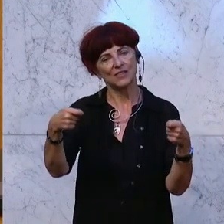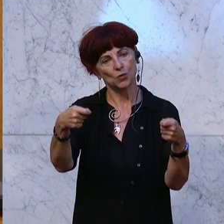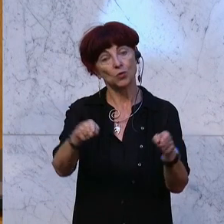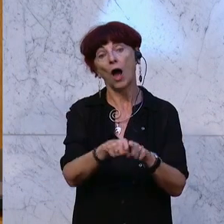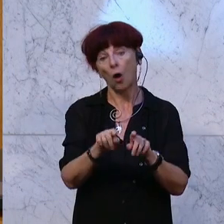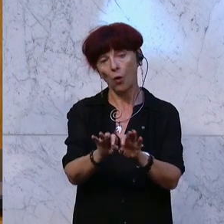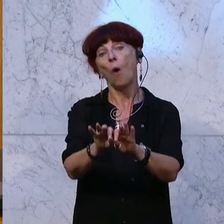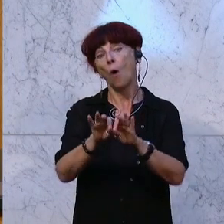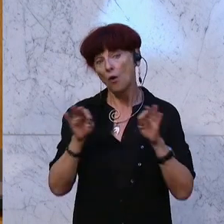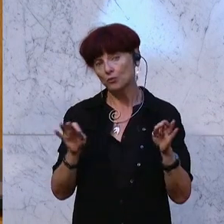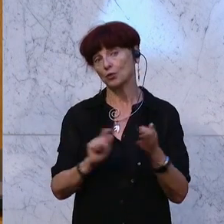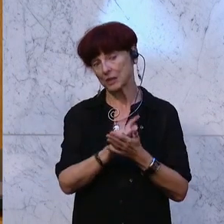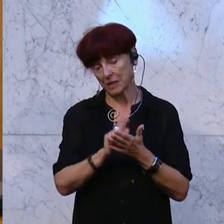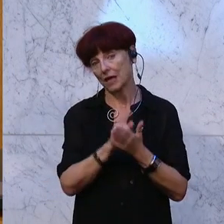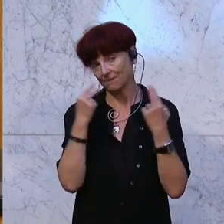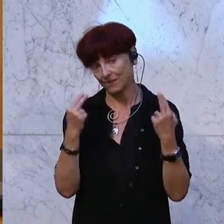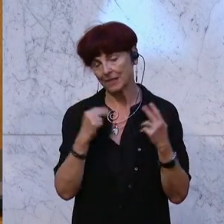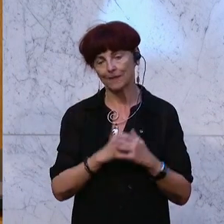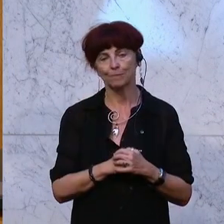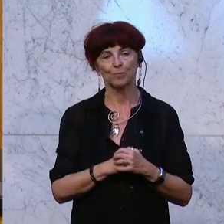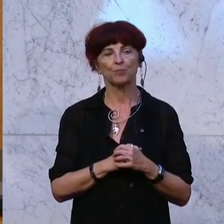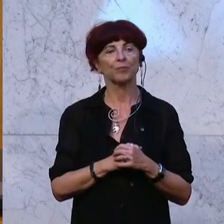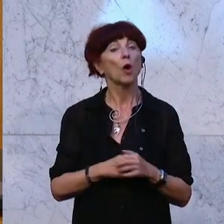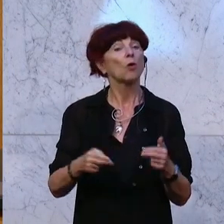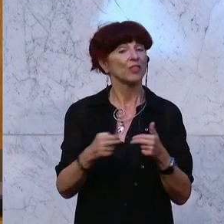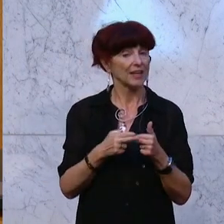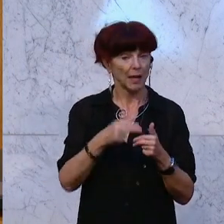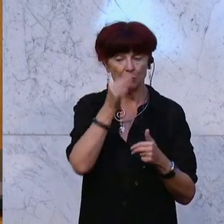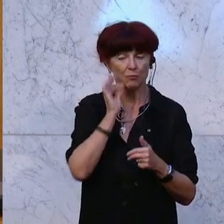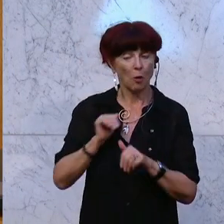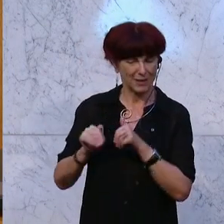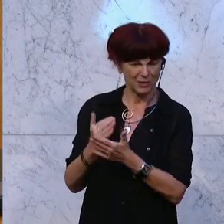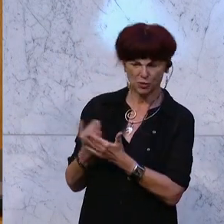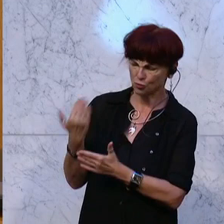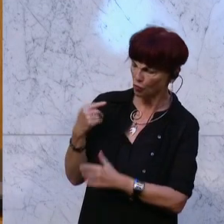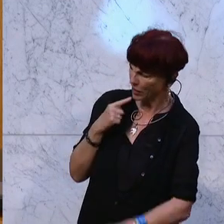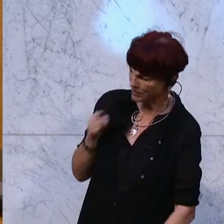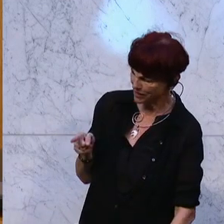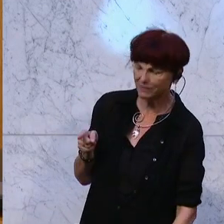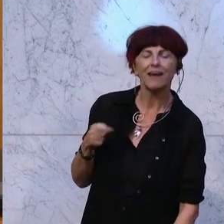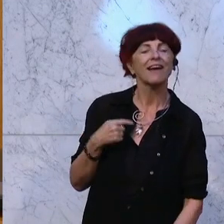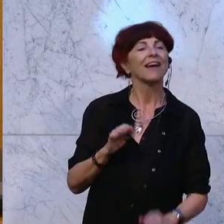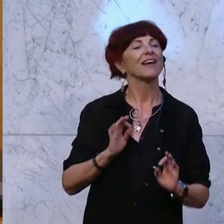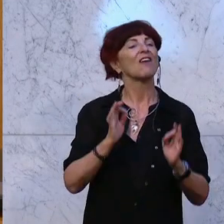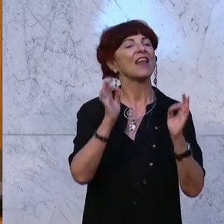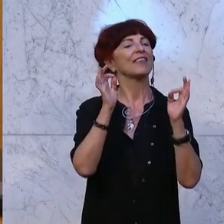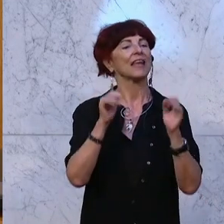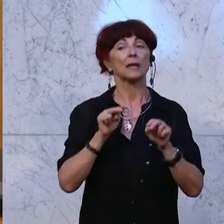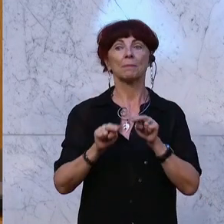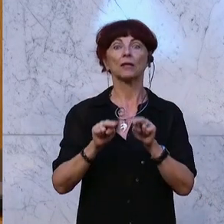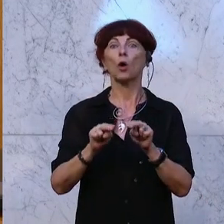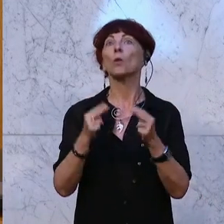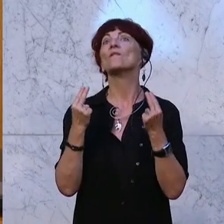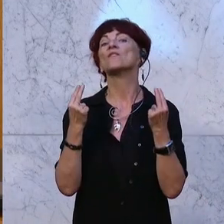Öffnungszeiten wesentlich. Aber daneben, und die Frau Minister hat es schon gesagt, ist natürlich die Qualität der Betreuung wirklich